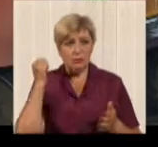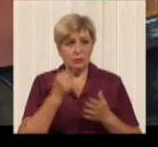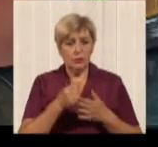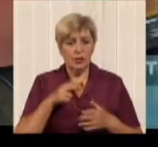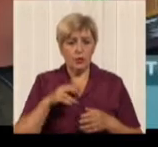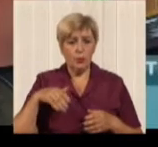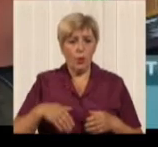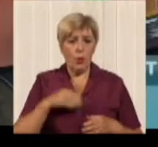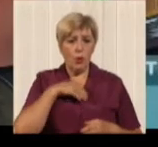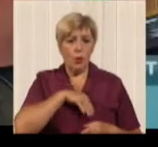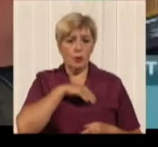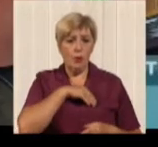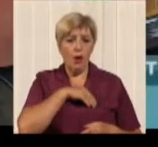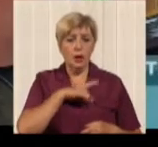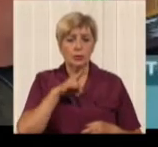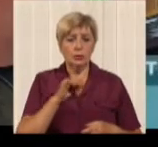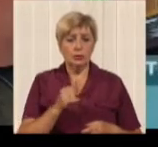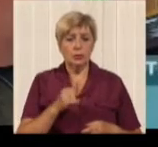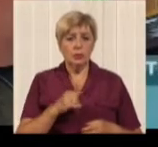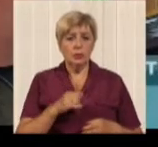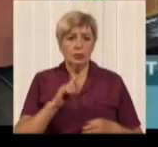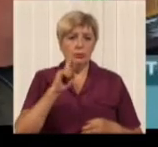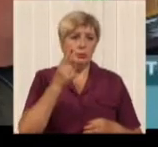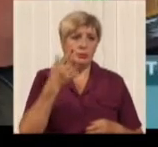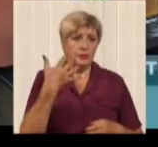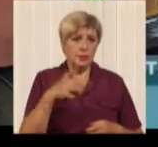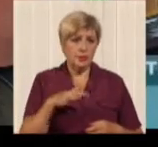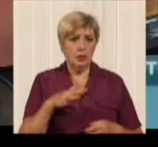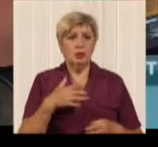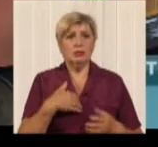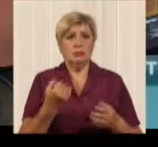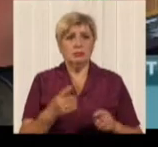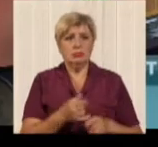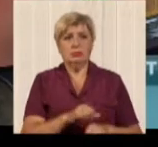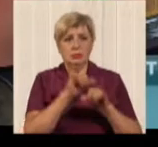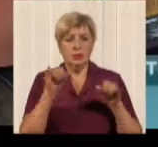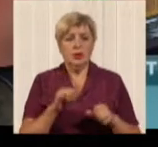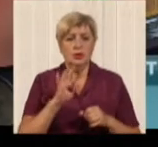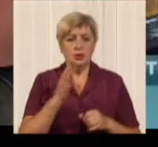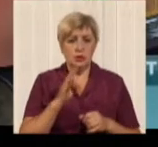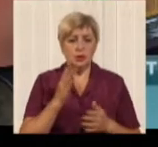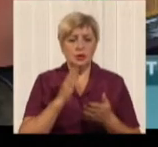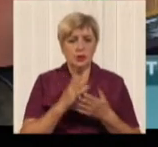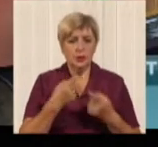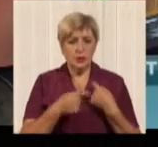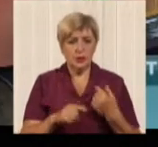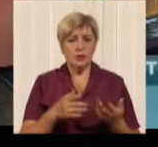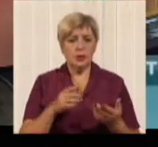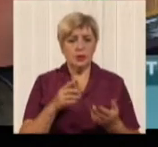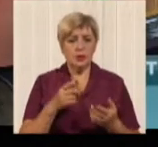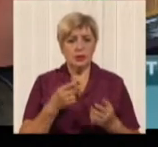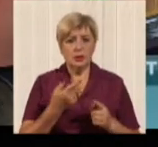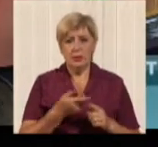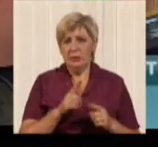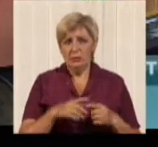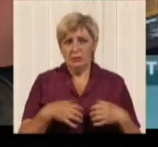Звичайно, вдарить, по кишеню вдарить. З півтора на чотири. Є різниця? Звичайно, є. Так я ще можу працювати. Та це